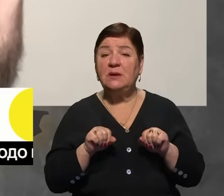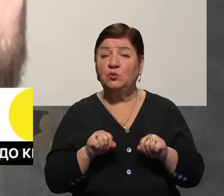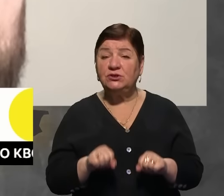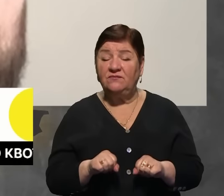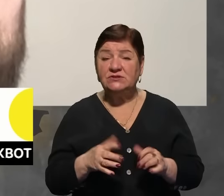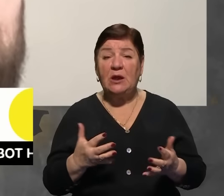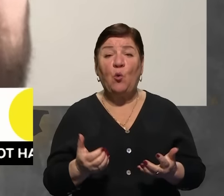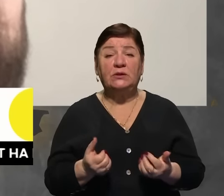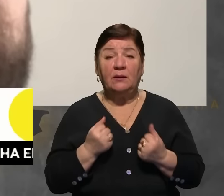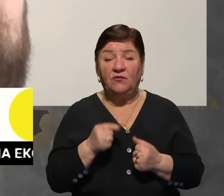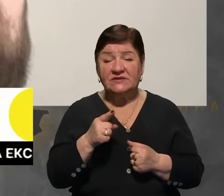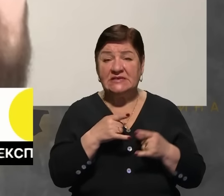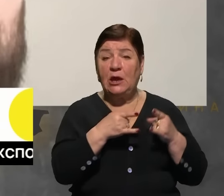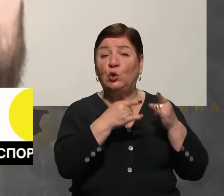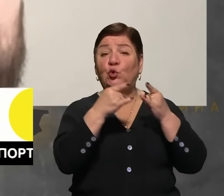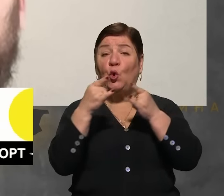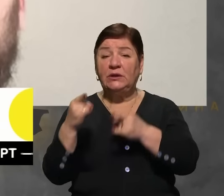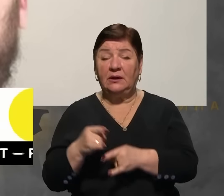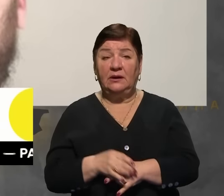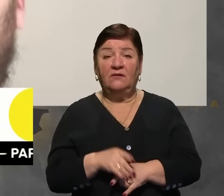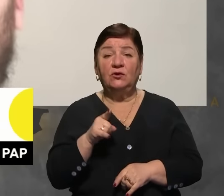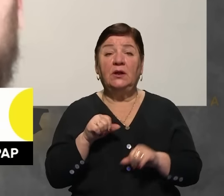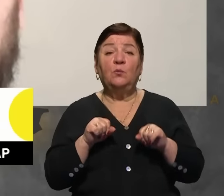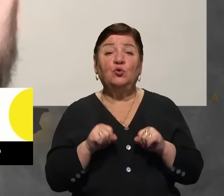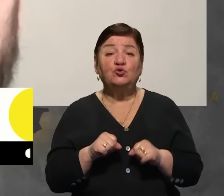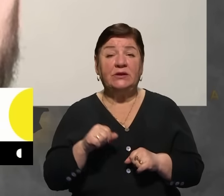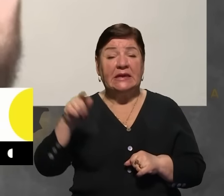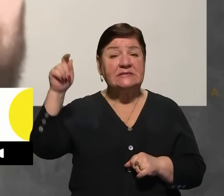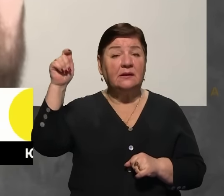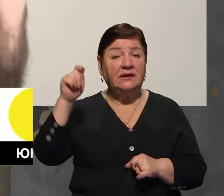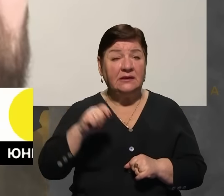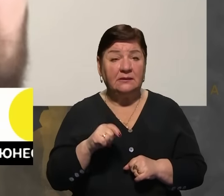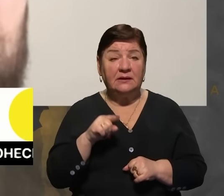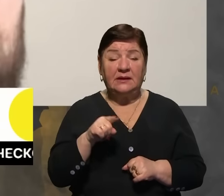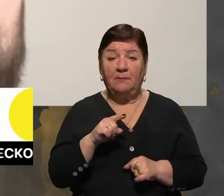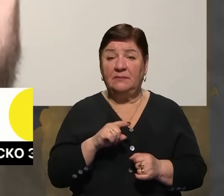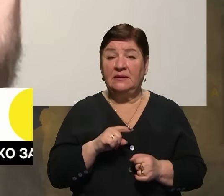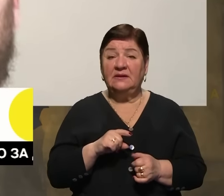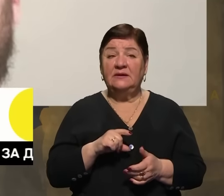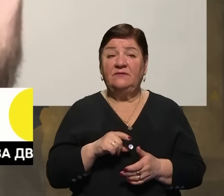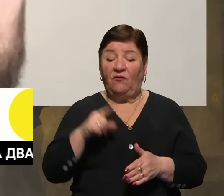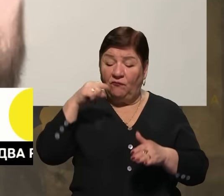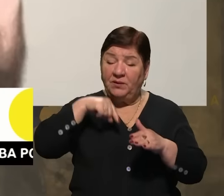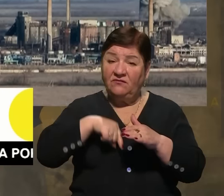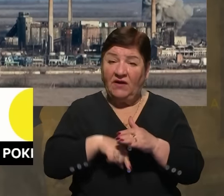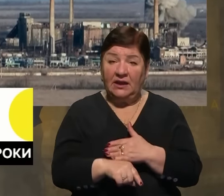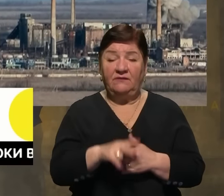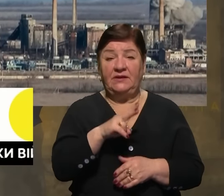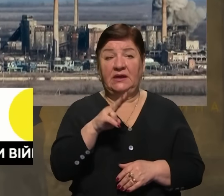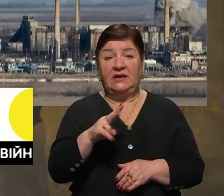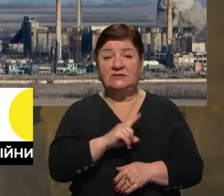утримуватись, дрони, вони можуть залетіти там в заложки, умовно, підвалів, якихось